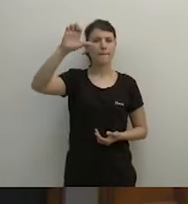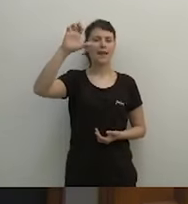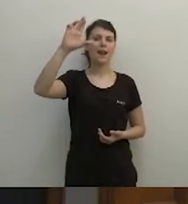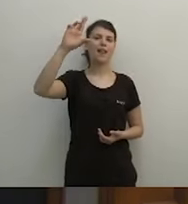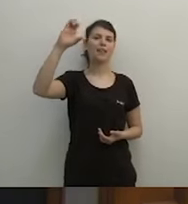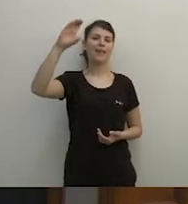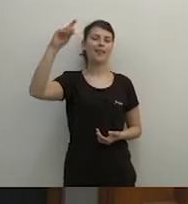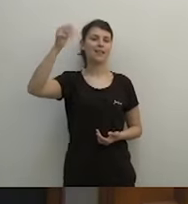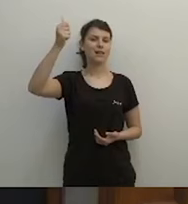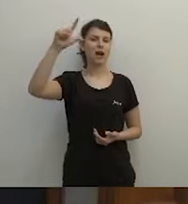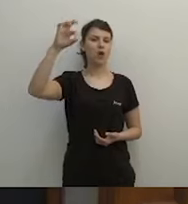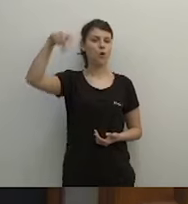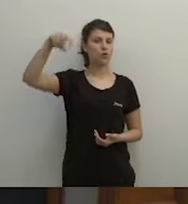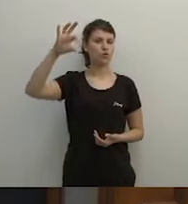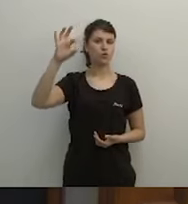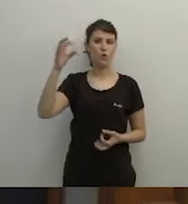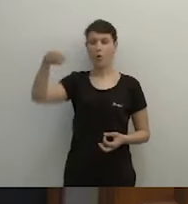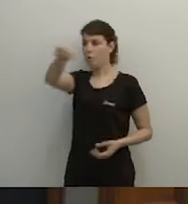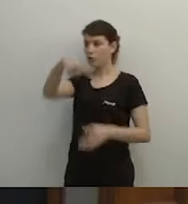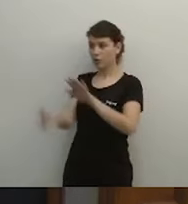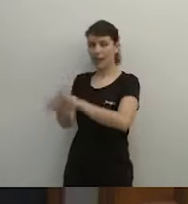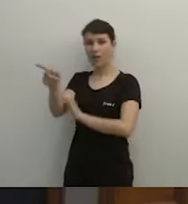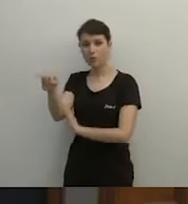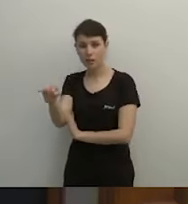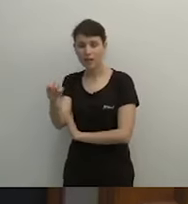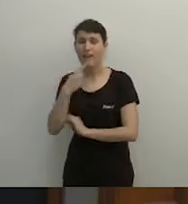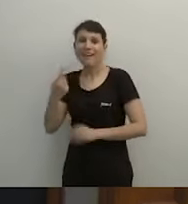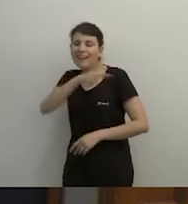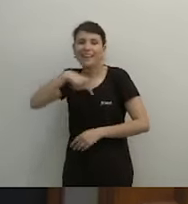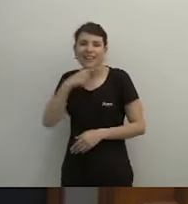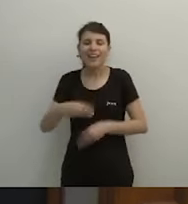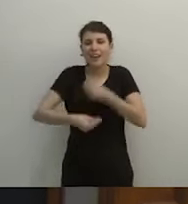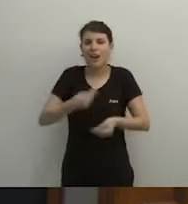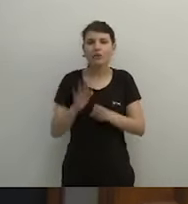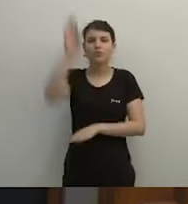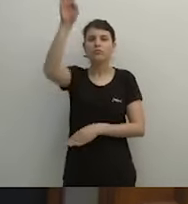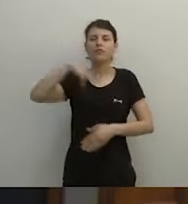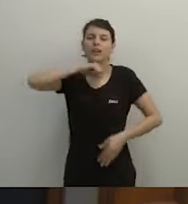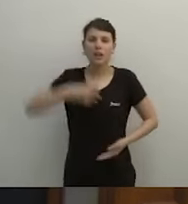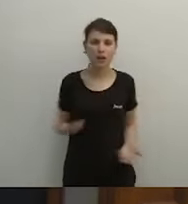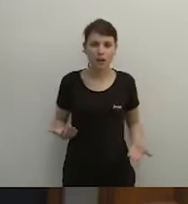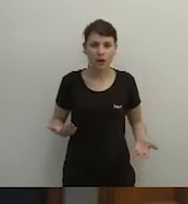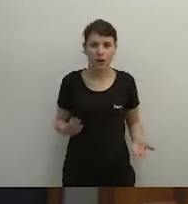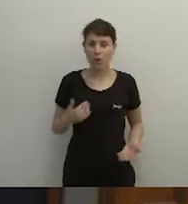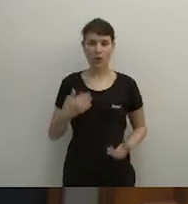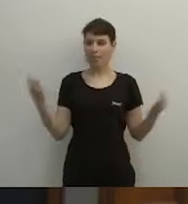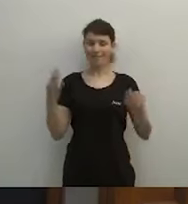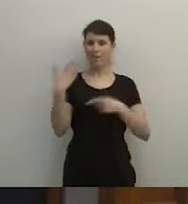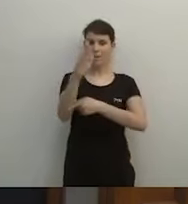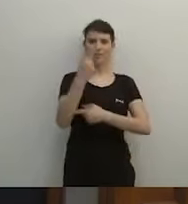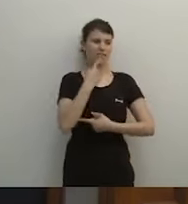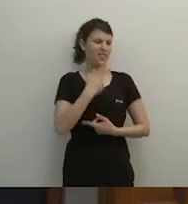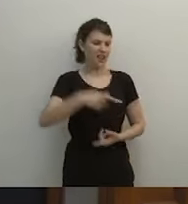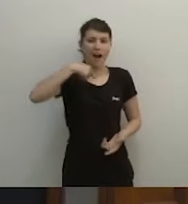esta, no sé, li pregunte, que alce la mà, qui ha proposat aquests adjectius, doneu la cara, no sé, que algú doneu la cara, qui ha